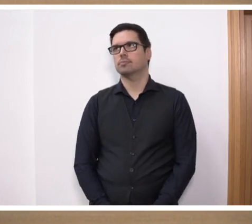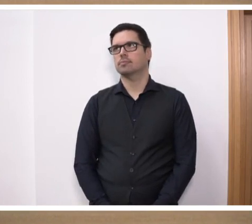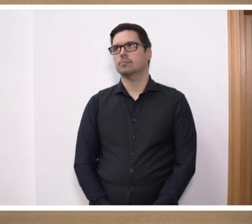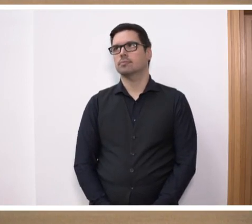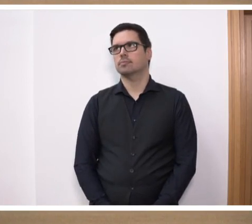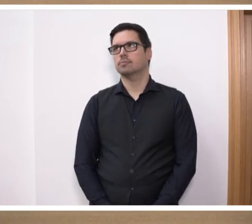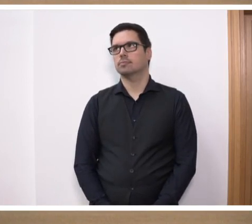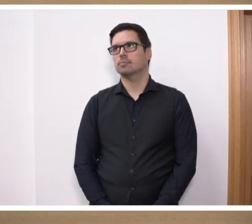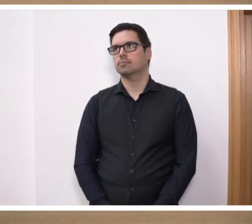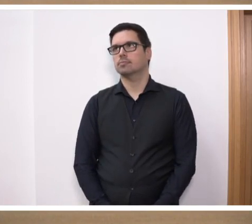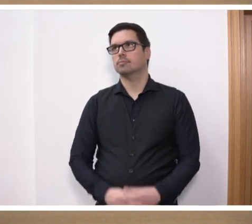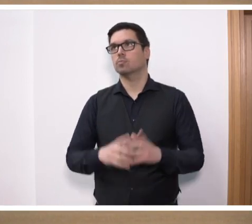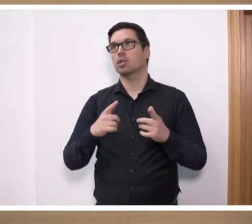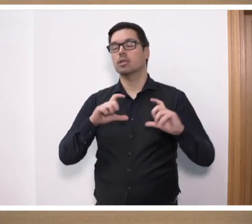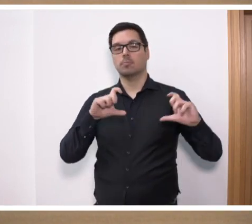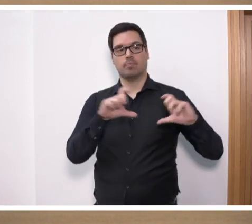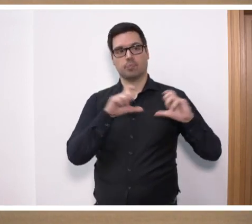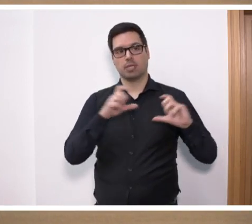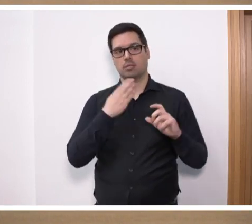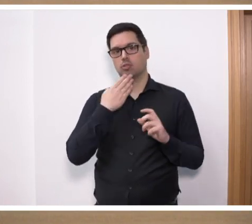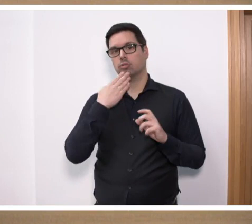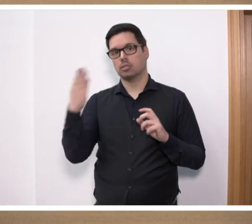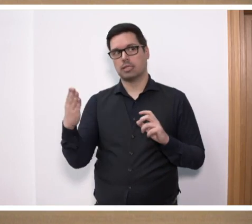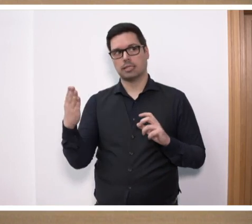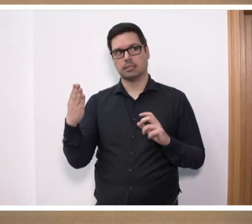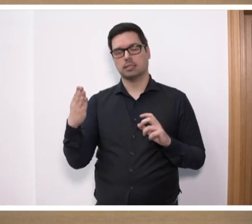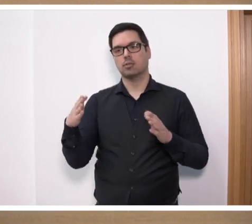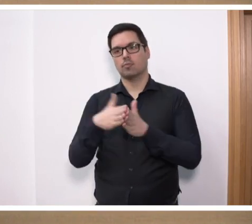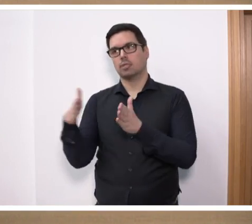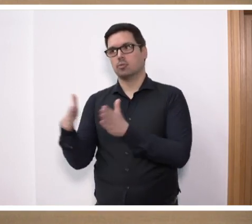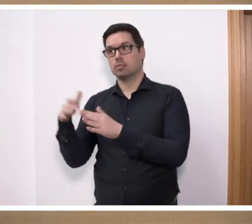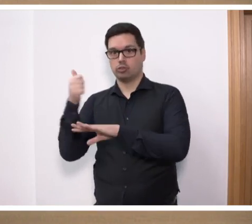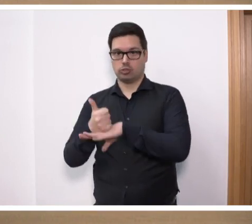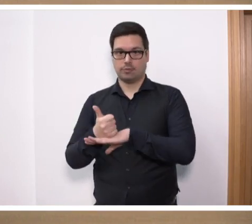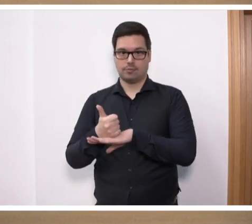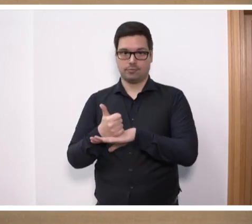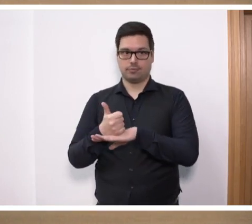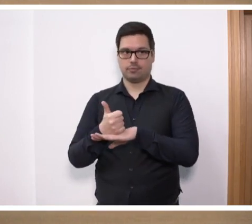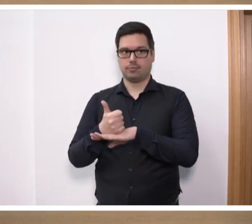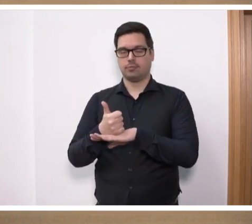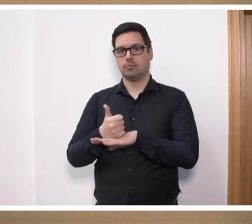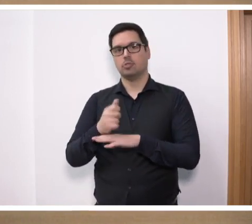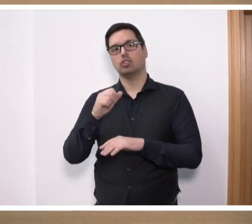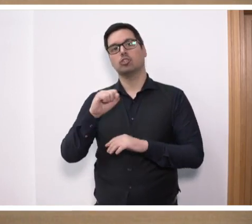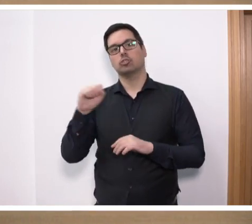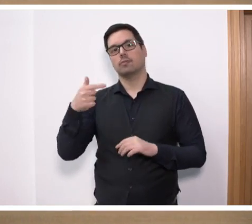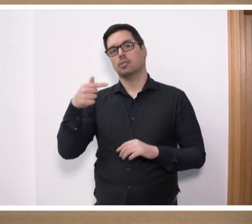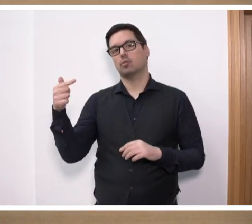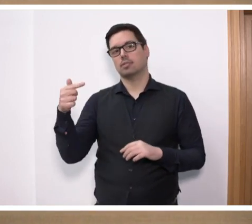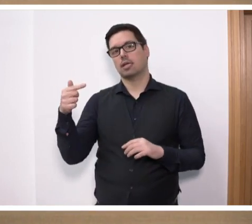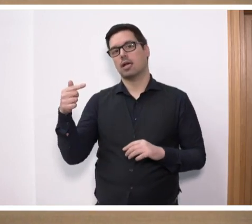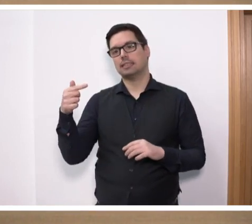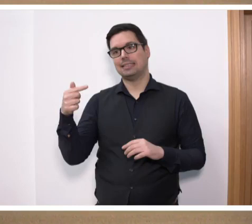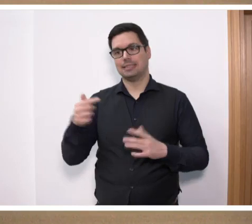Ich will aber genauso ein herzliches Wort des Dankes an unseren Fraktionsvorsitzenden, an unseren Parteivorsitzenden Stefan Toskani richten, der